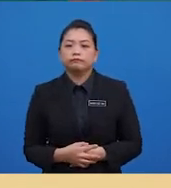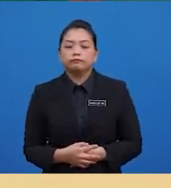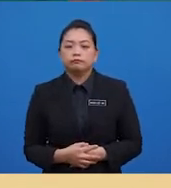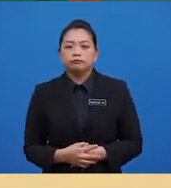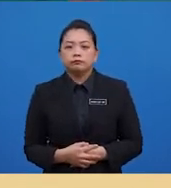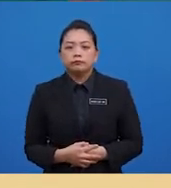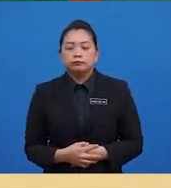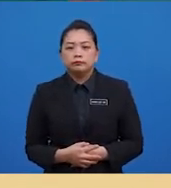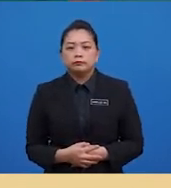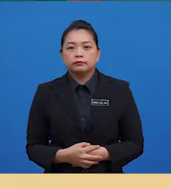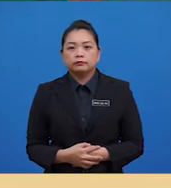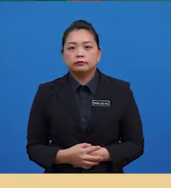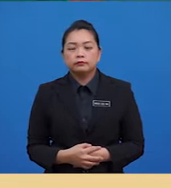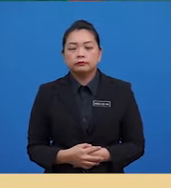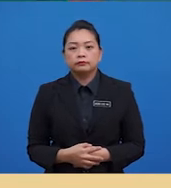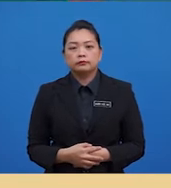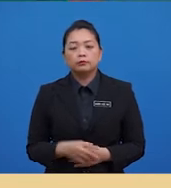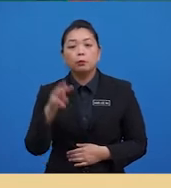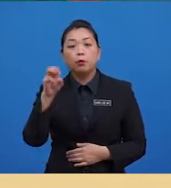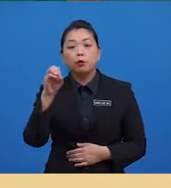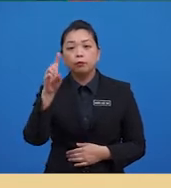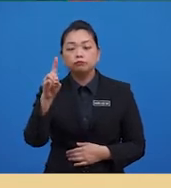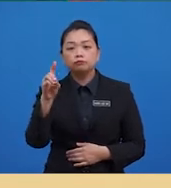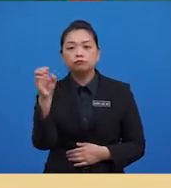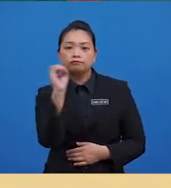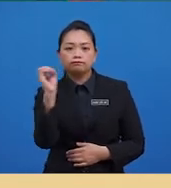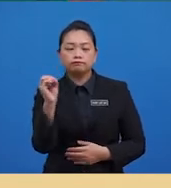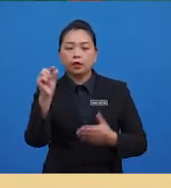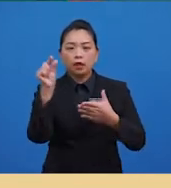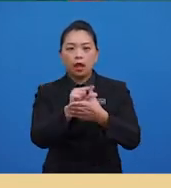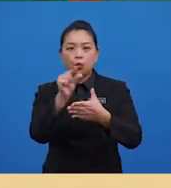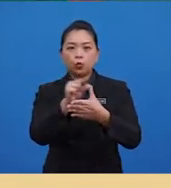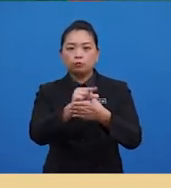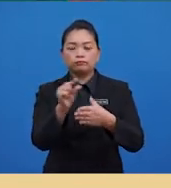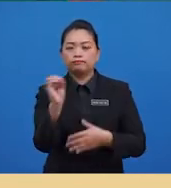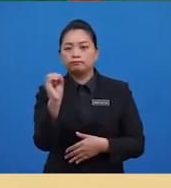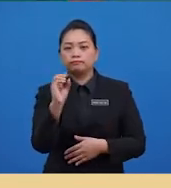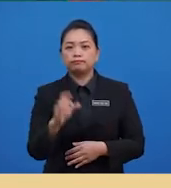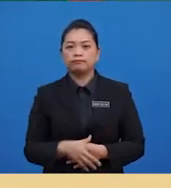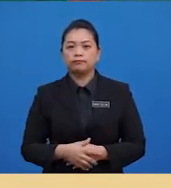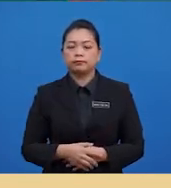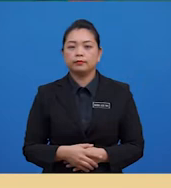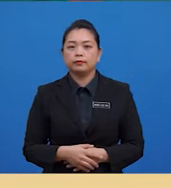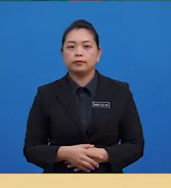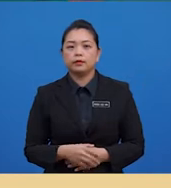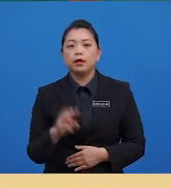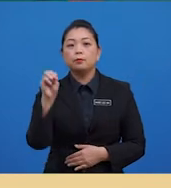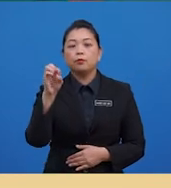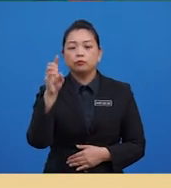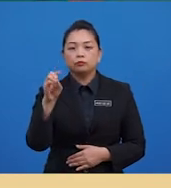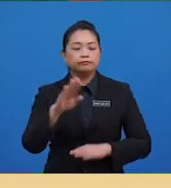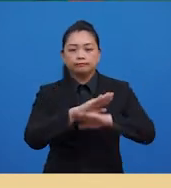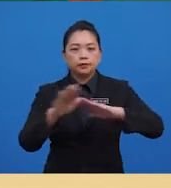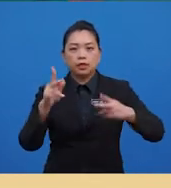Walaupun mod tidak terganggu dengan kewujudan nilai pencelan, mod tidak